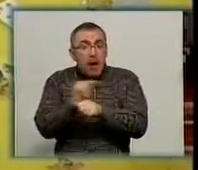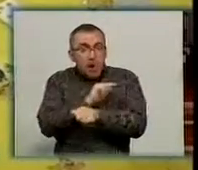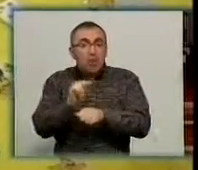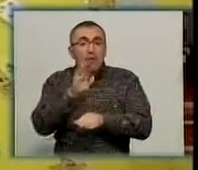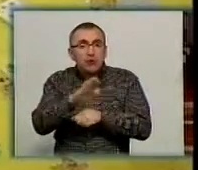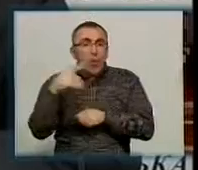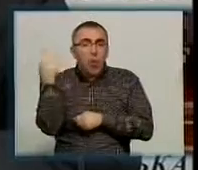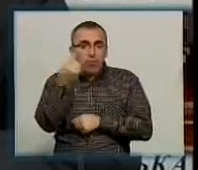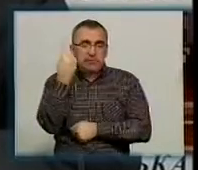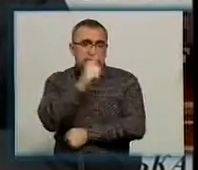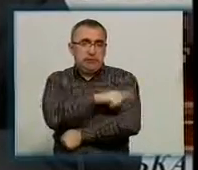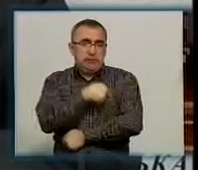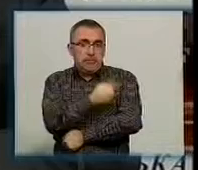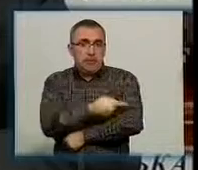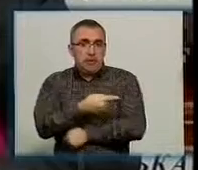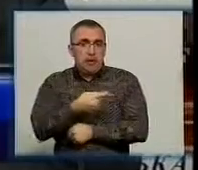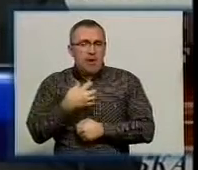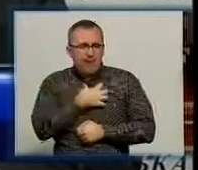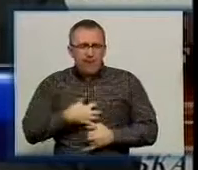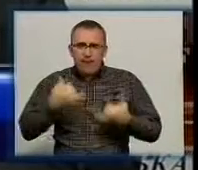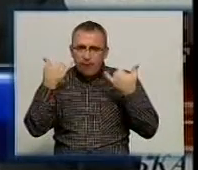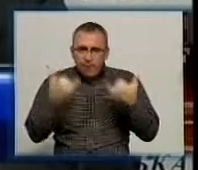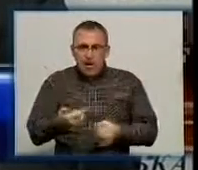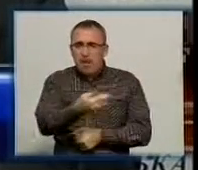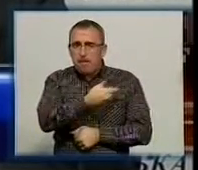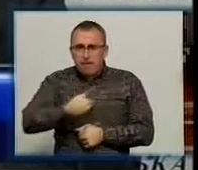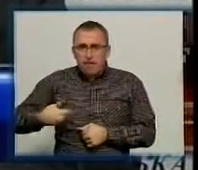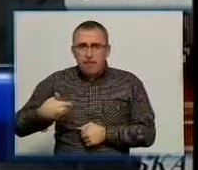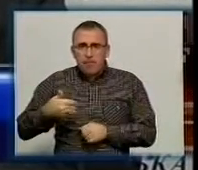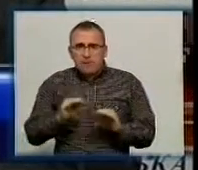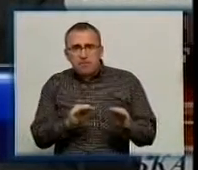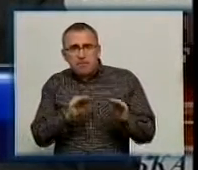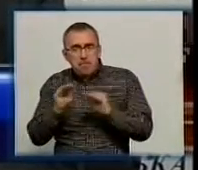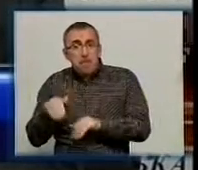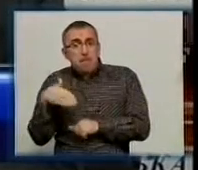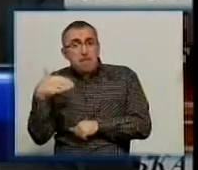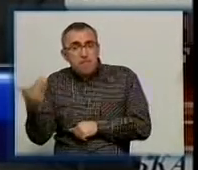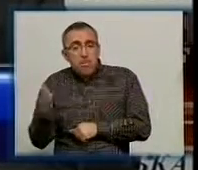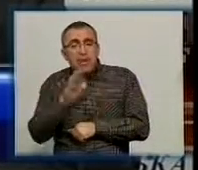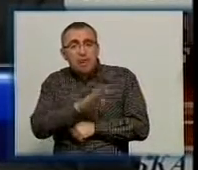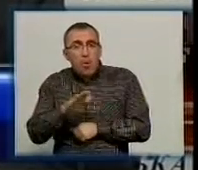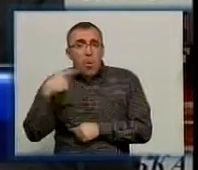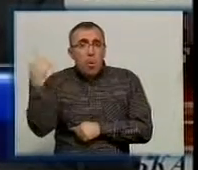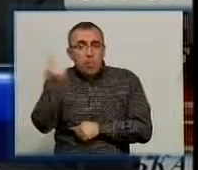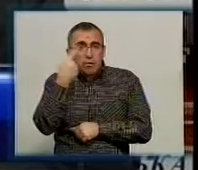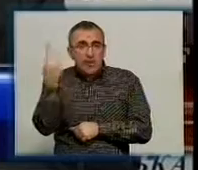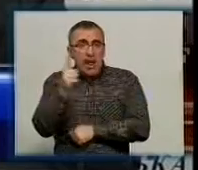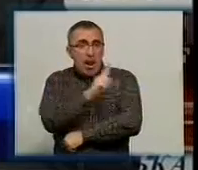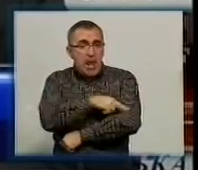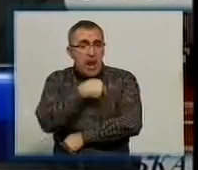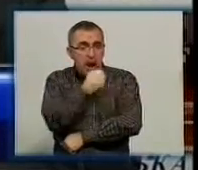Пріоритети ми дещо змістимо у бік дитячої обласної лікарні,